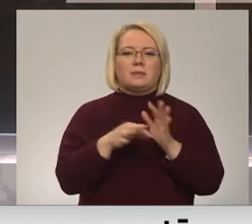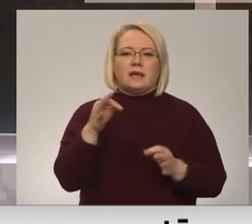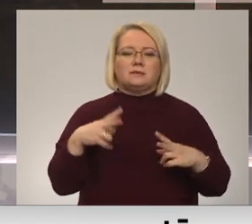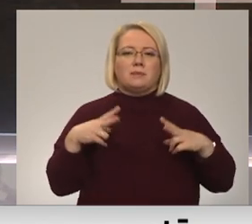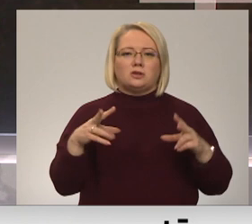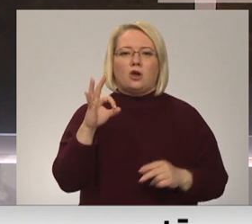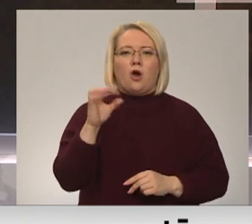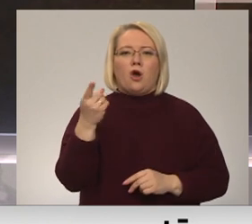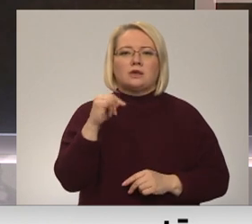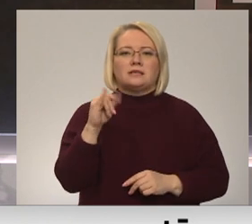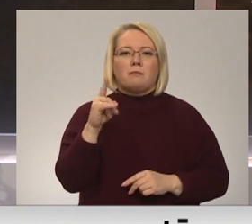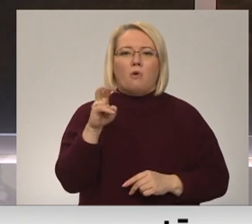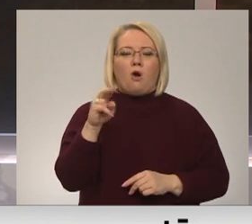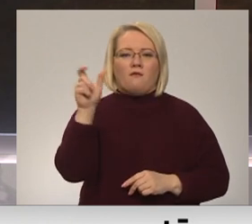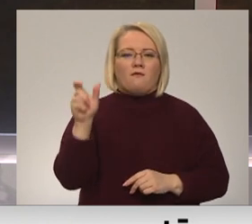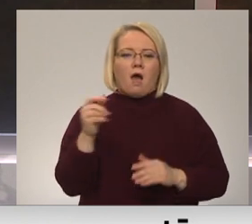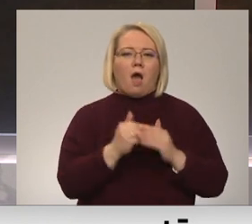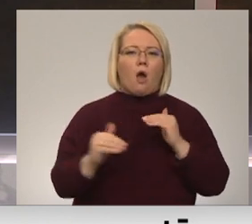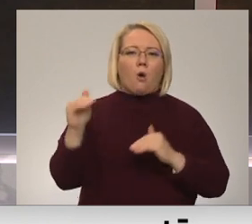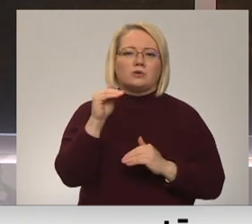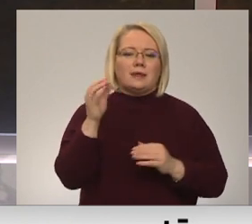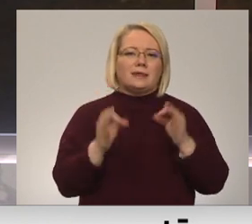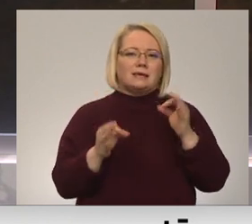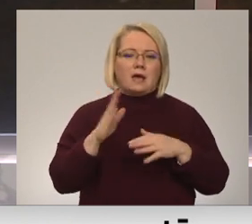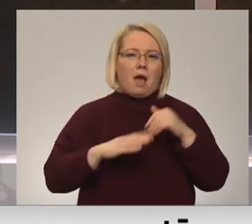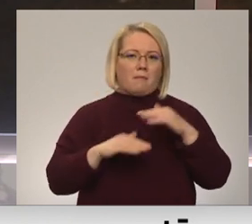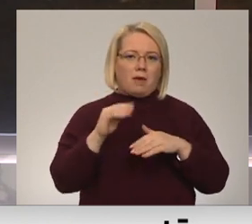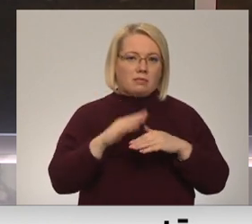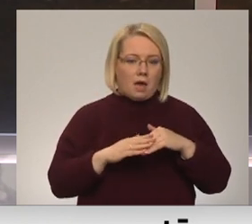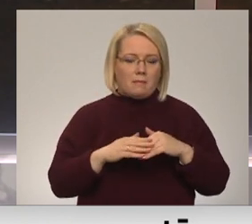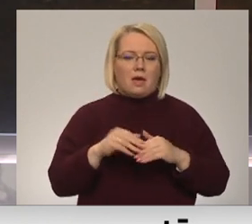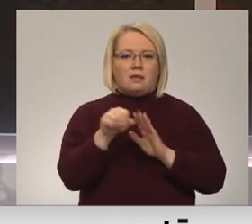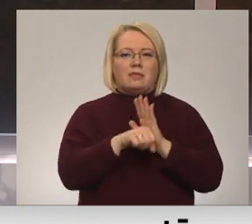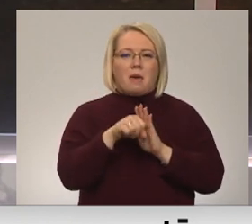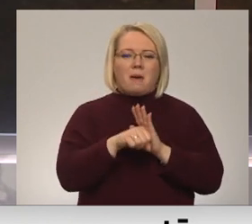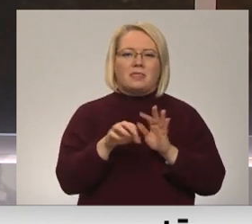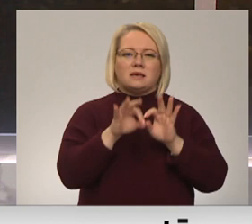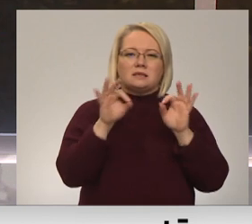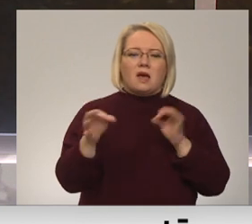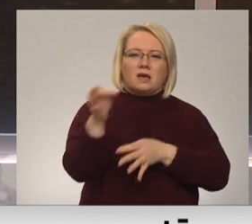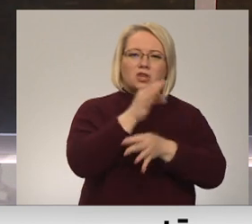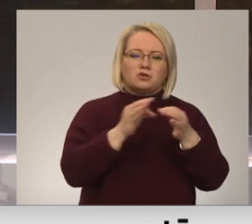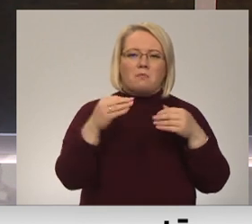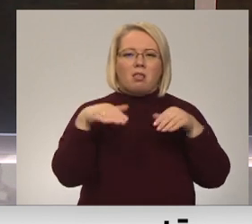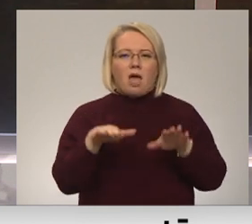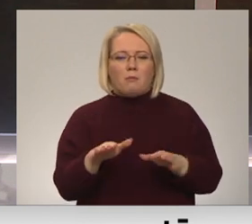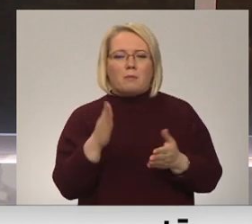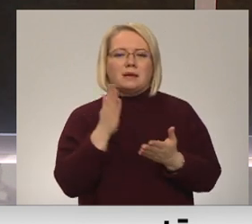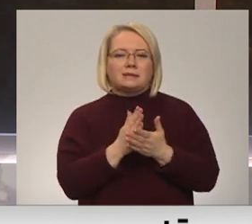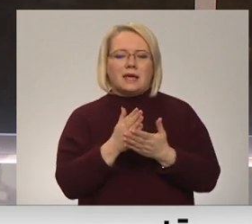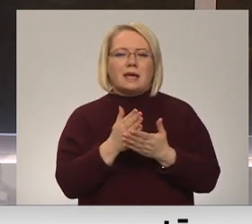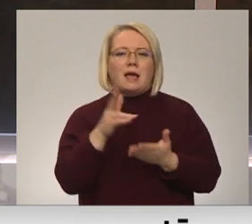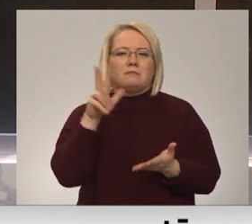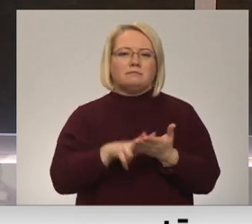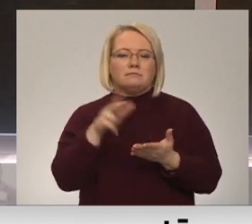Sanitas Osipovas kandidatūru augstākās tiesas tiesnesa samata. Saimnas debatēs izvērtās diskusijas par lēmumiem, kas tika pieņemta satvērsmis